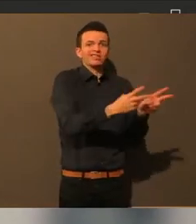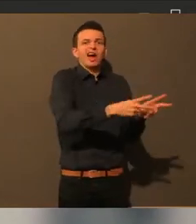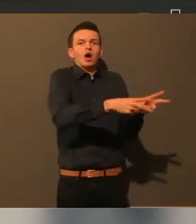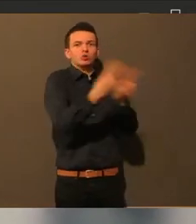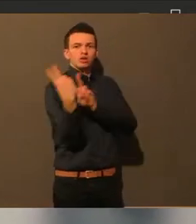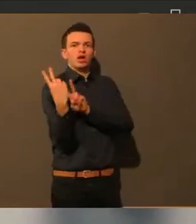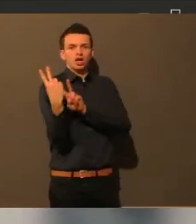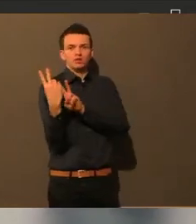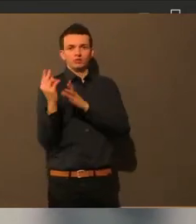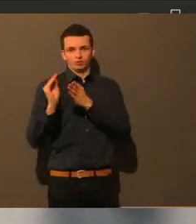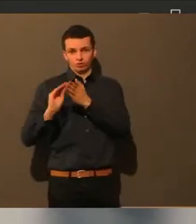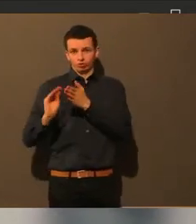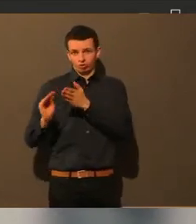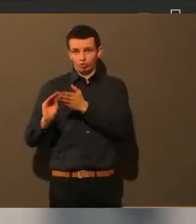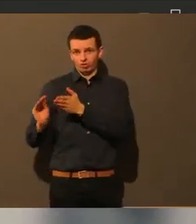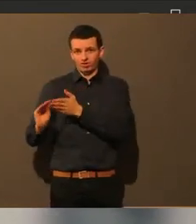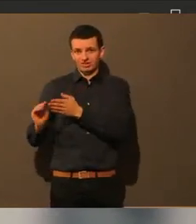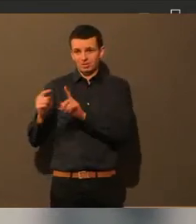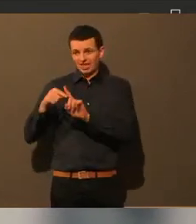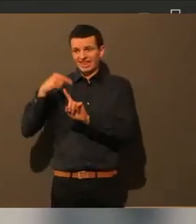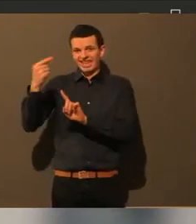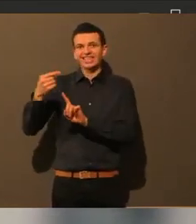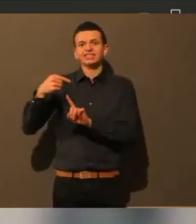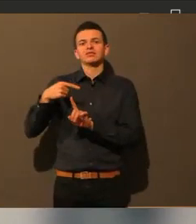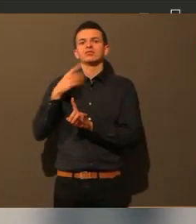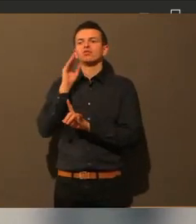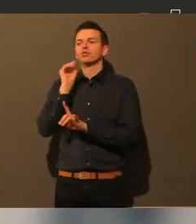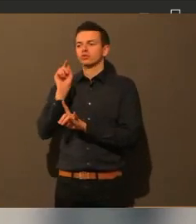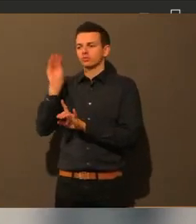als Nächstes möchte ich gerne den Joshua aufrufen.